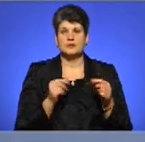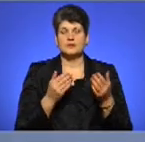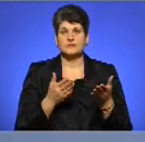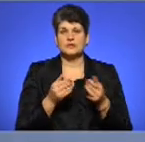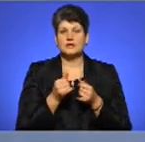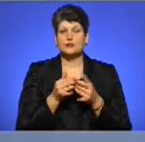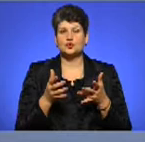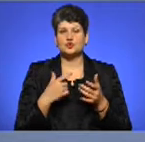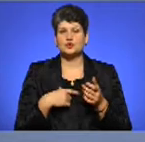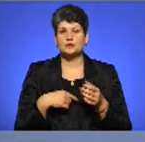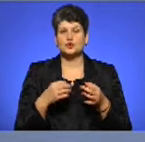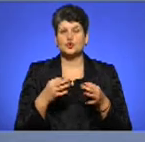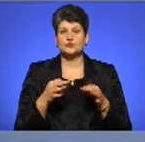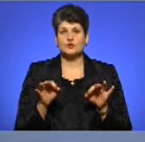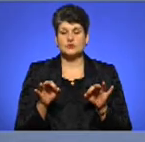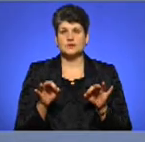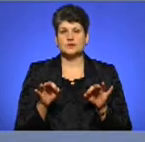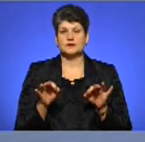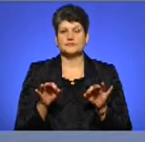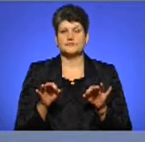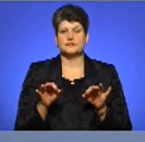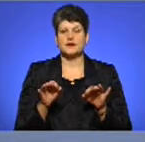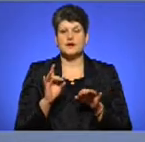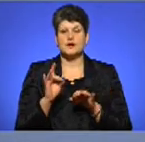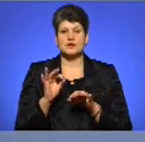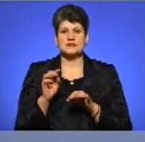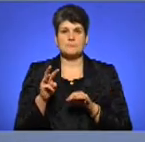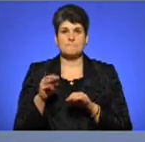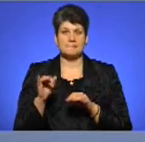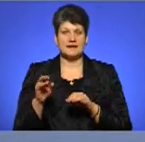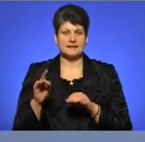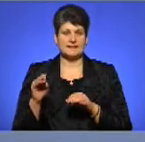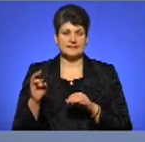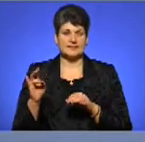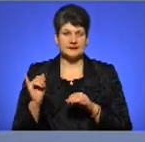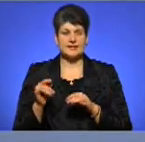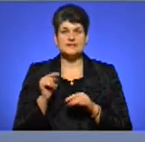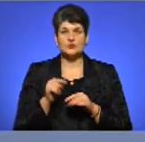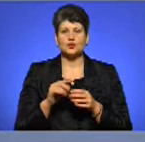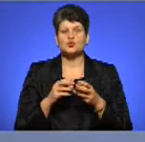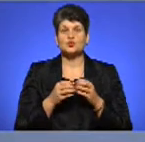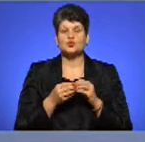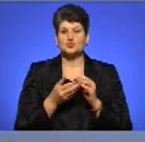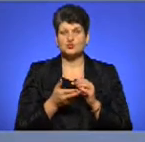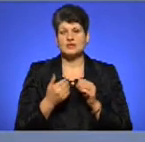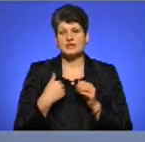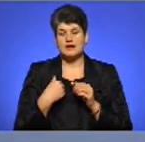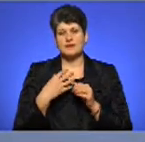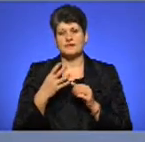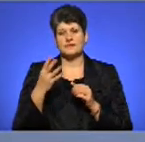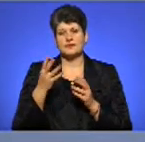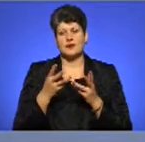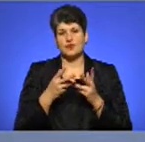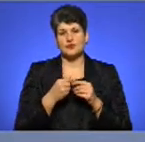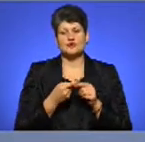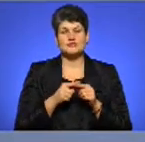не можуть собі позволити розмитнити такими способами і за таку суму. Тобто, я рахую, що абсолютно це